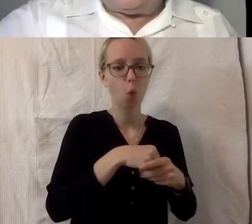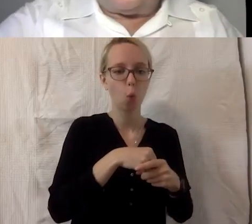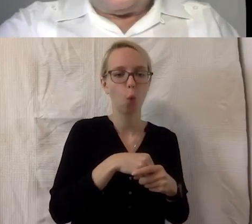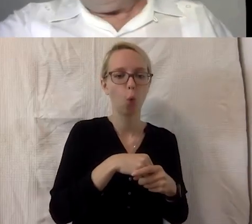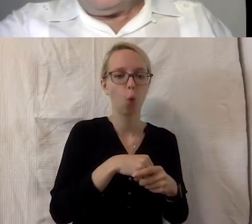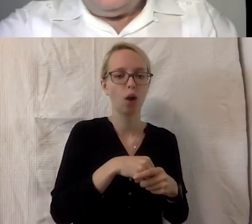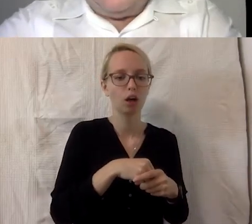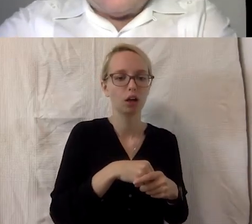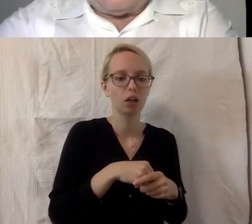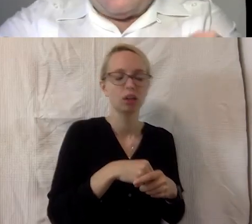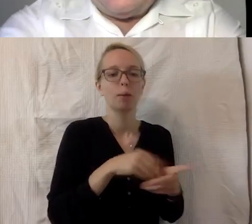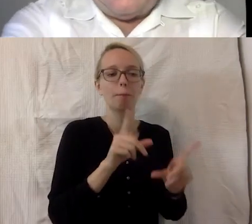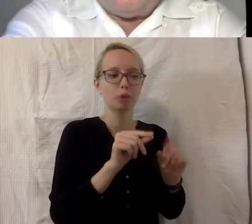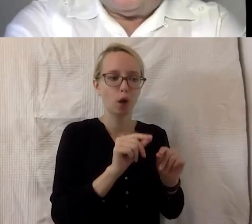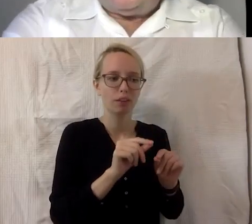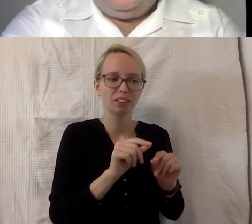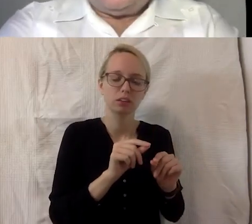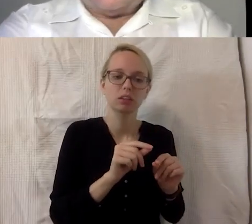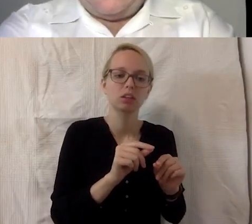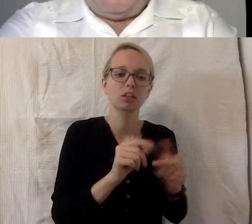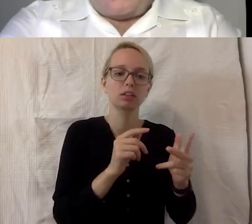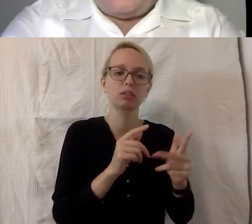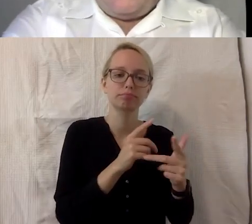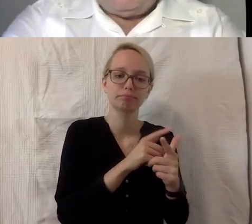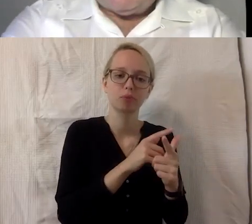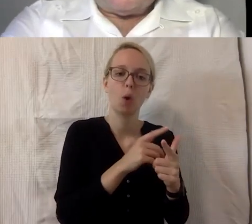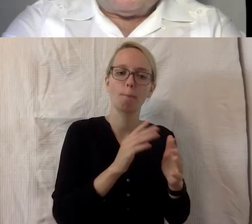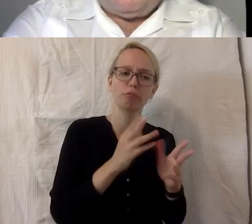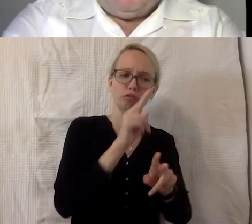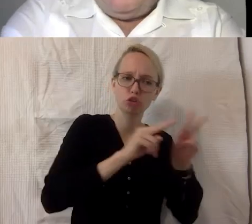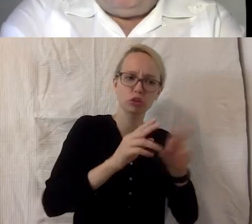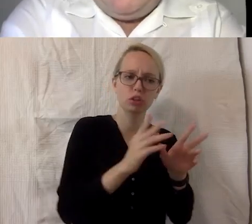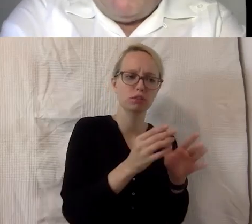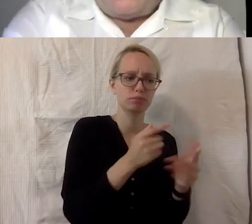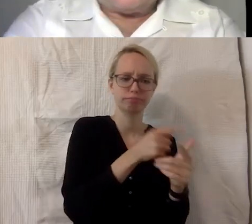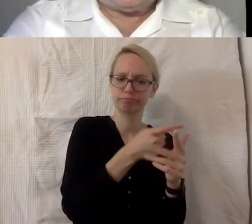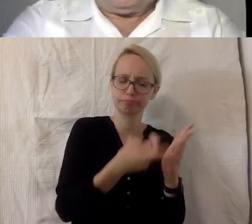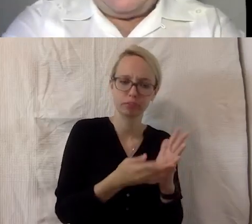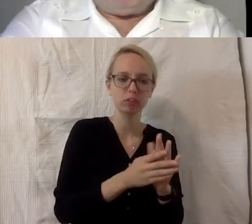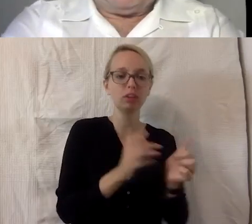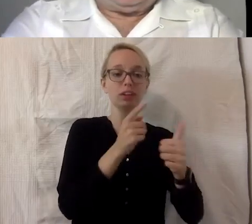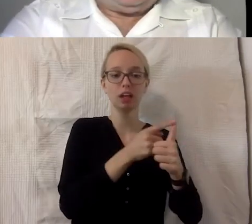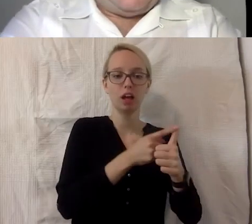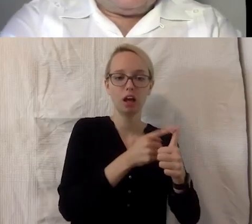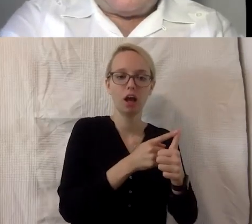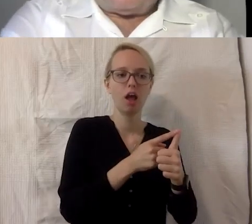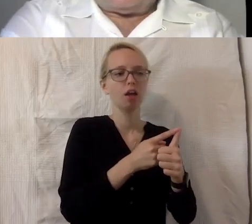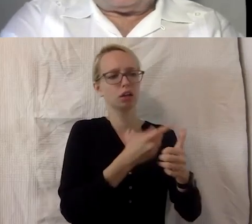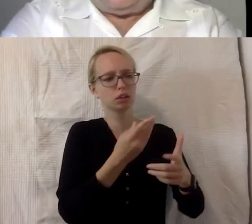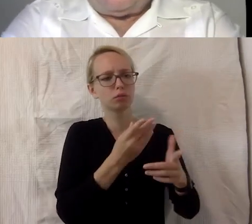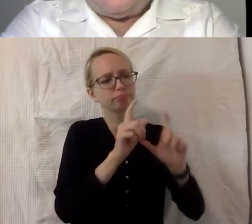Wortschöpfung zusammen. Das hat drei, ein Modul, das eine, wir machen eine Ausstellung zum Thema Mikroaggression, Empathie,